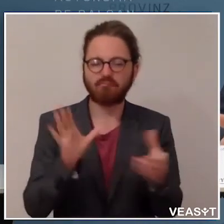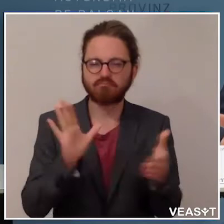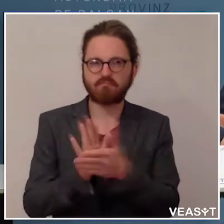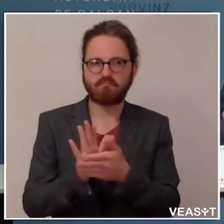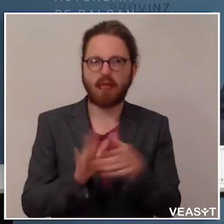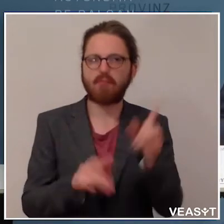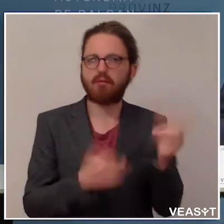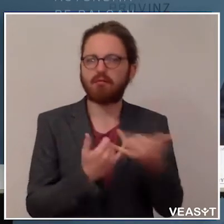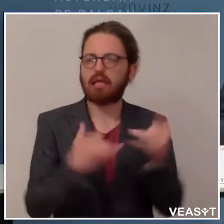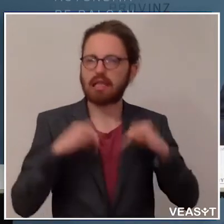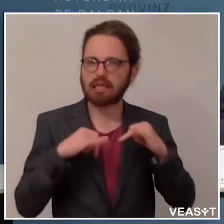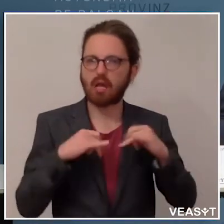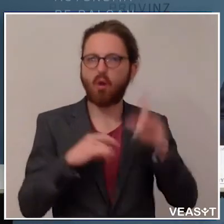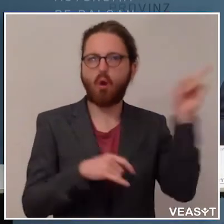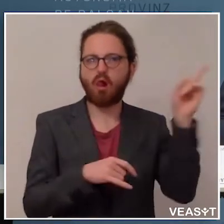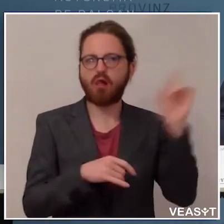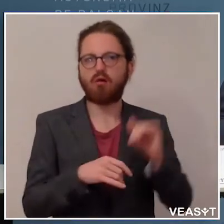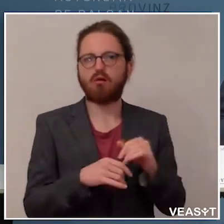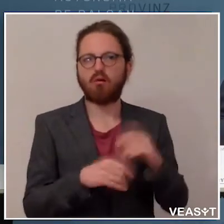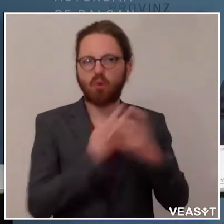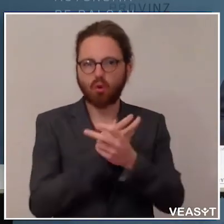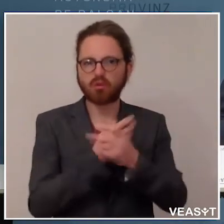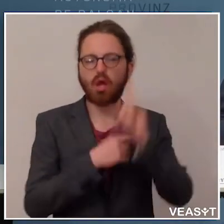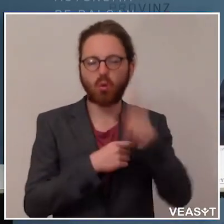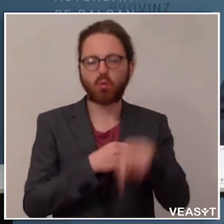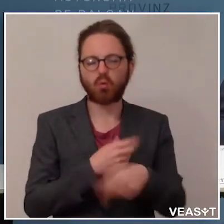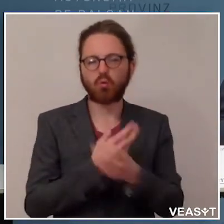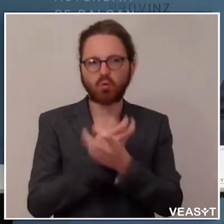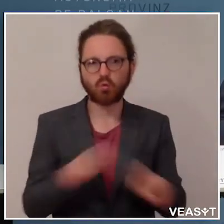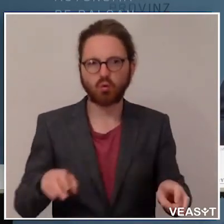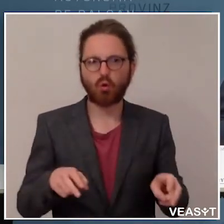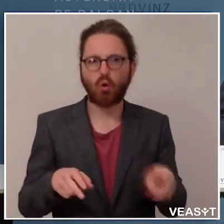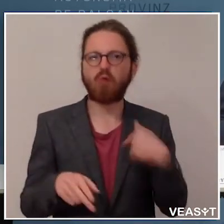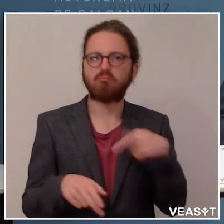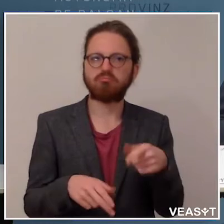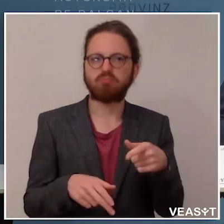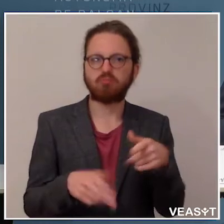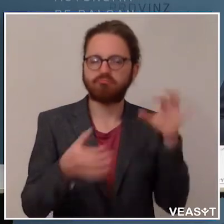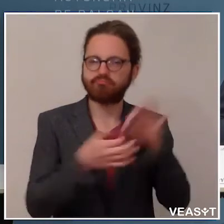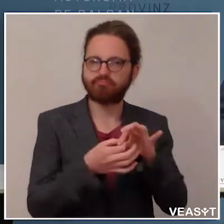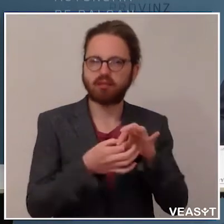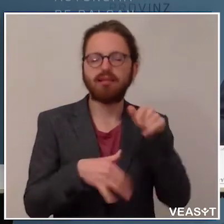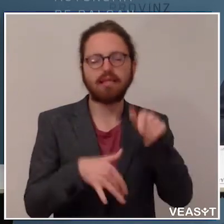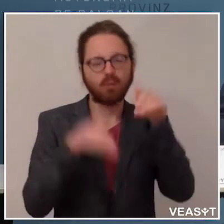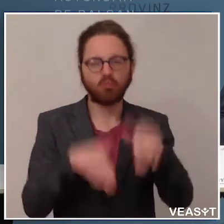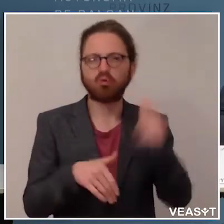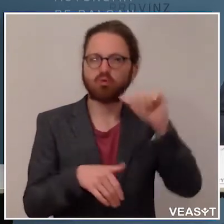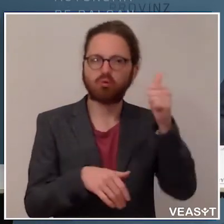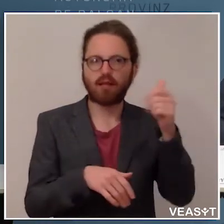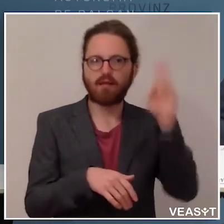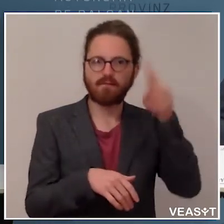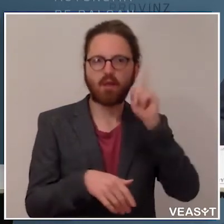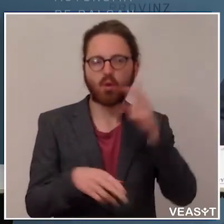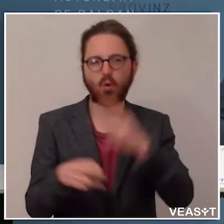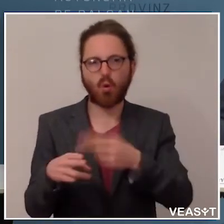also zwischen dem österreichischen Bundesland Tirol und Südtirol. Wie gesagt, das müssen aber die beiden regeln. Wir haben uns heute noch einmal